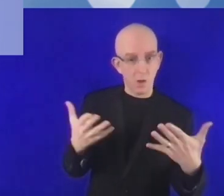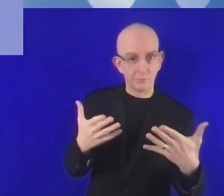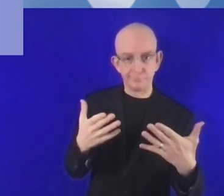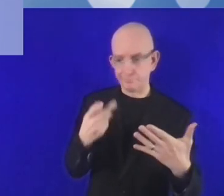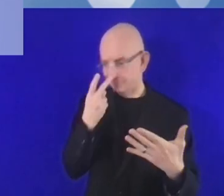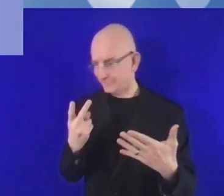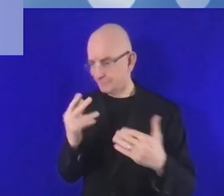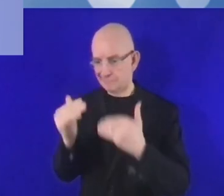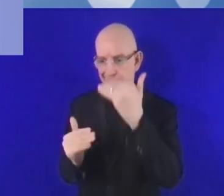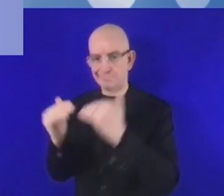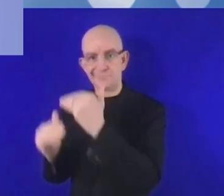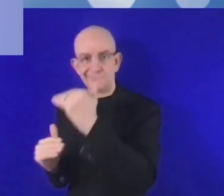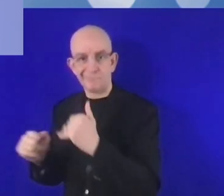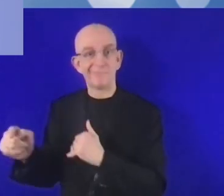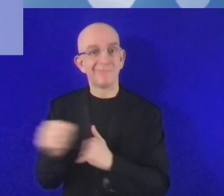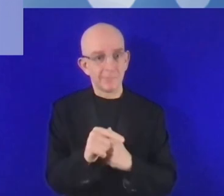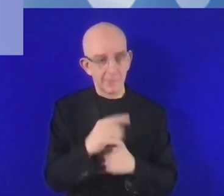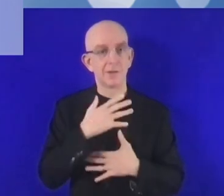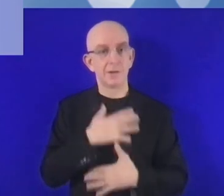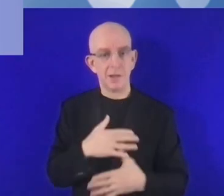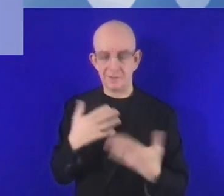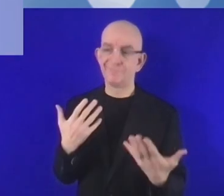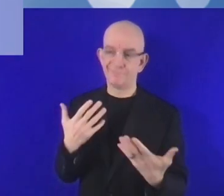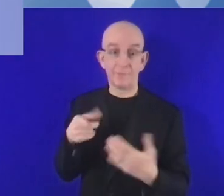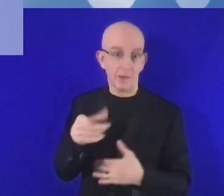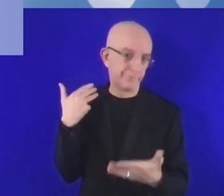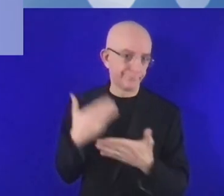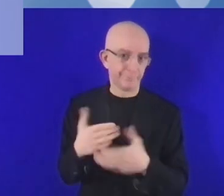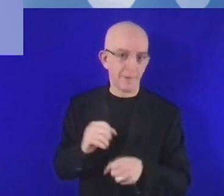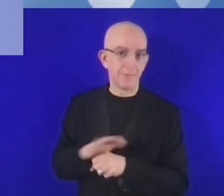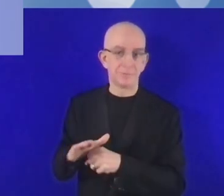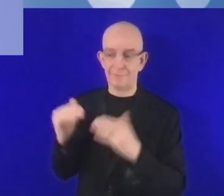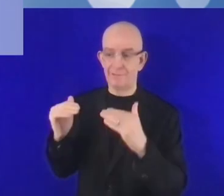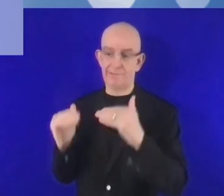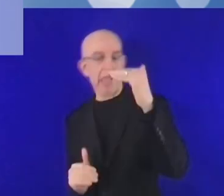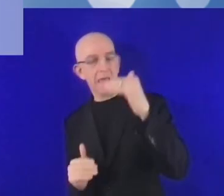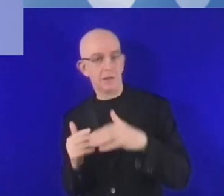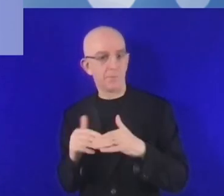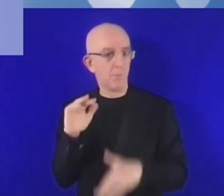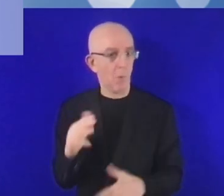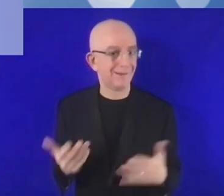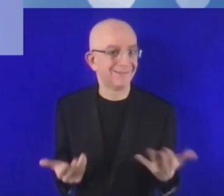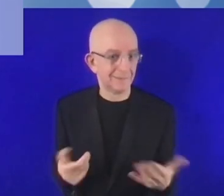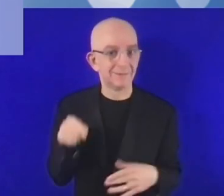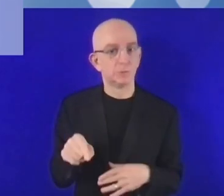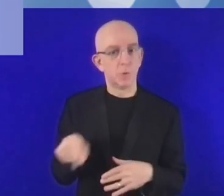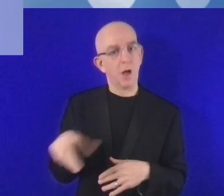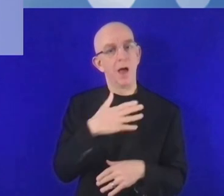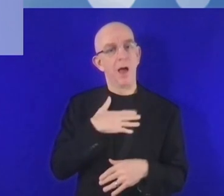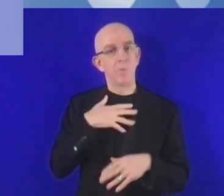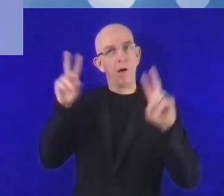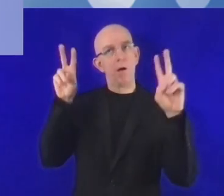الفجوة فيما يخص بعض النواقص في مجال أدوات التمويل المتاحة أثناء